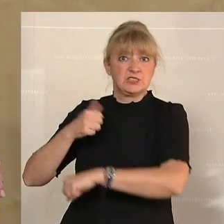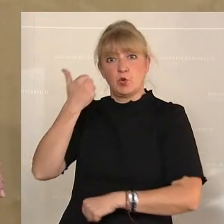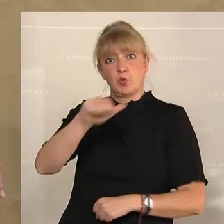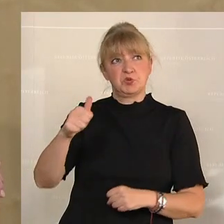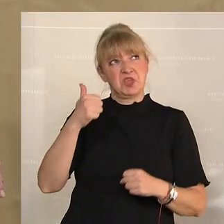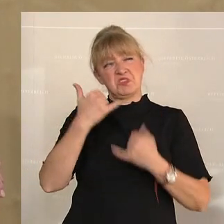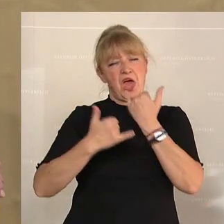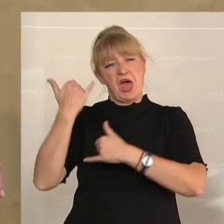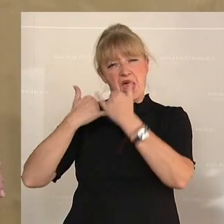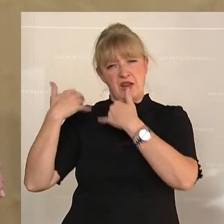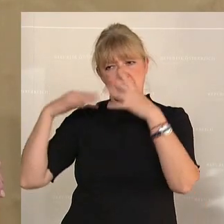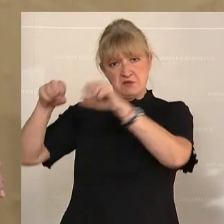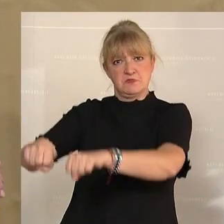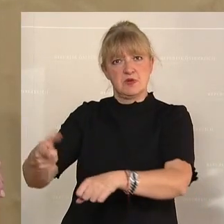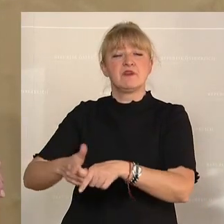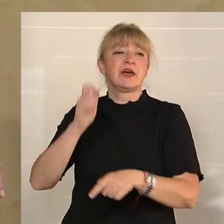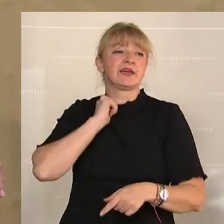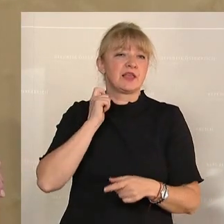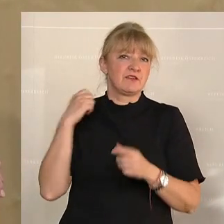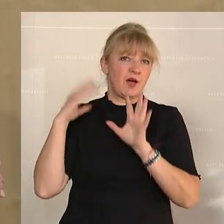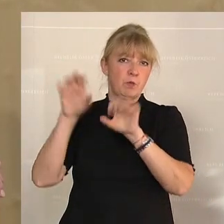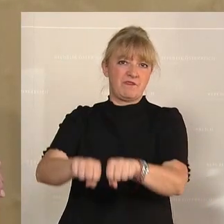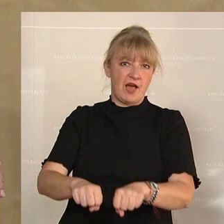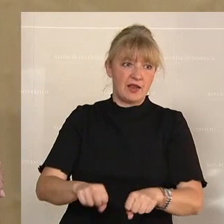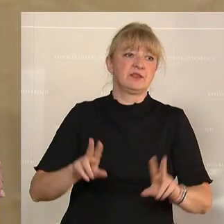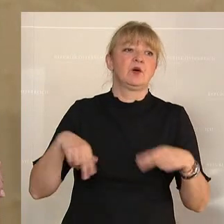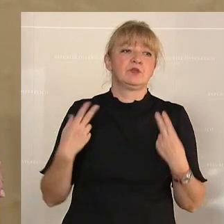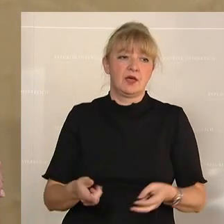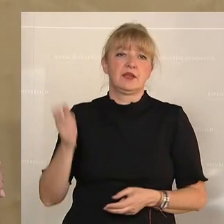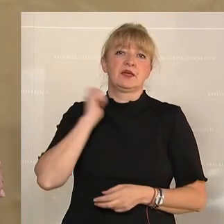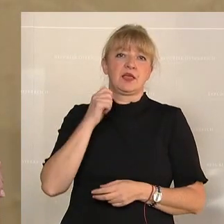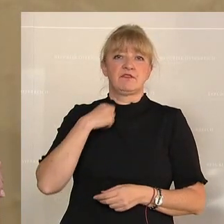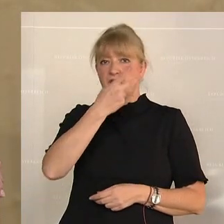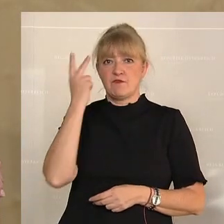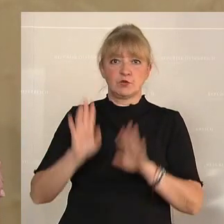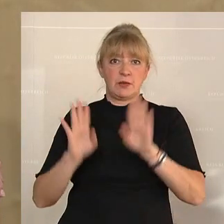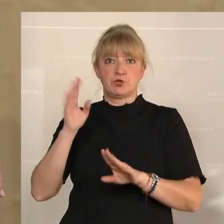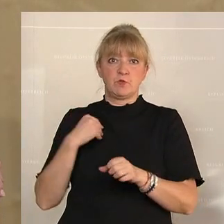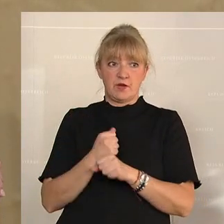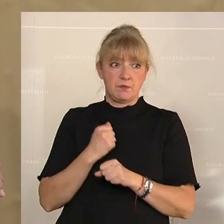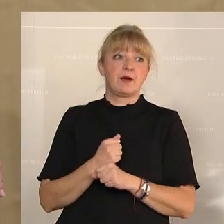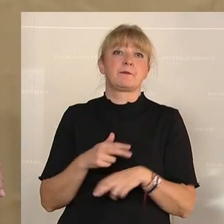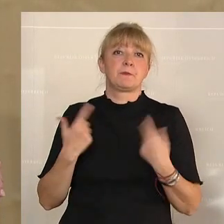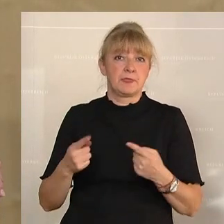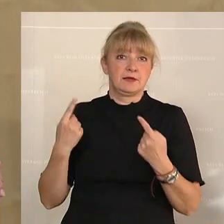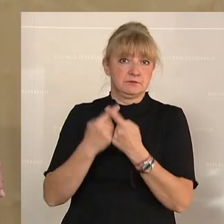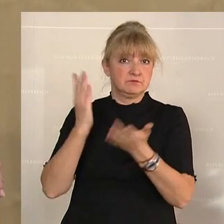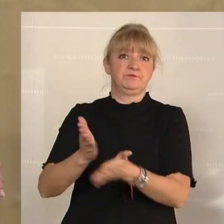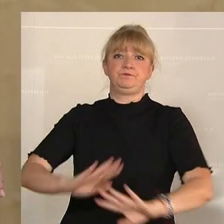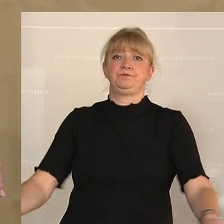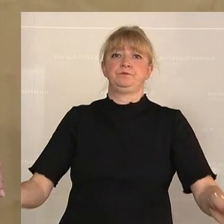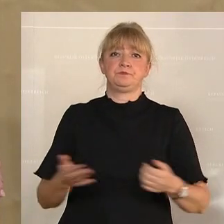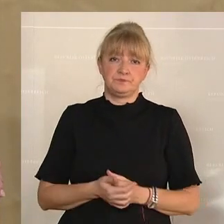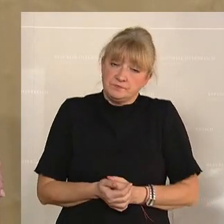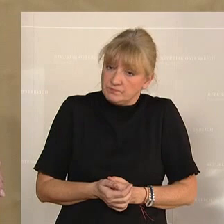Jahren, der Kärnten überfallen hat. Und dann hat man in Kärnten eine Volksabstimmung gemacht und hat so diesen Konflikt beigelegt.